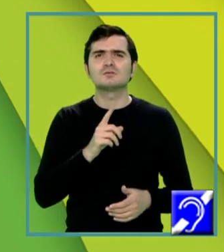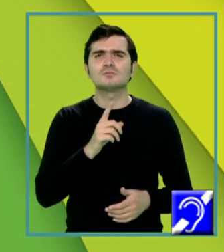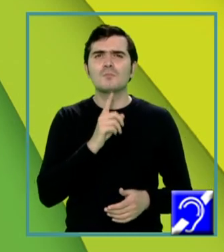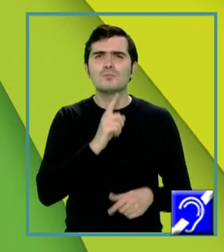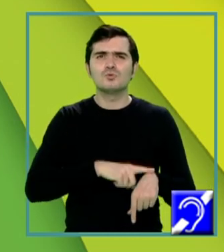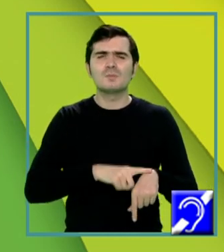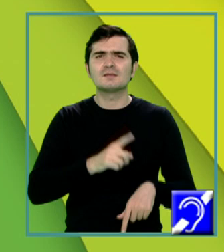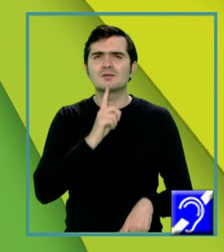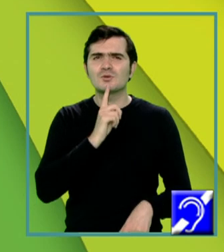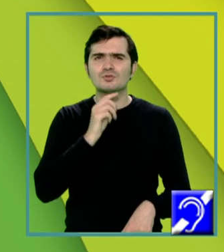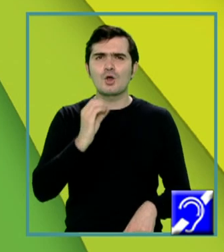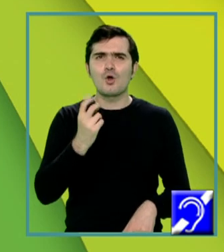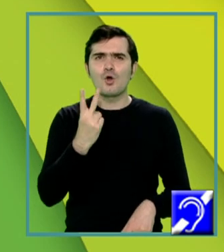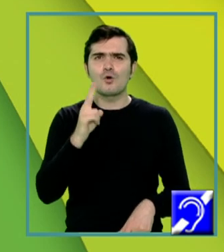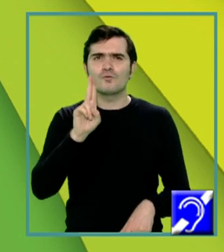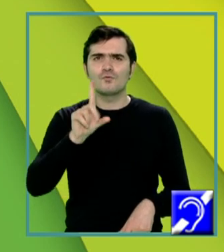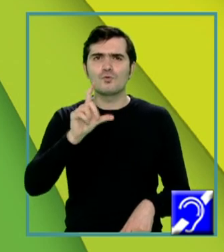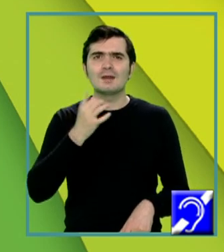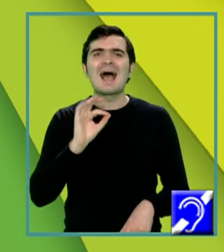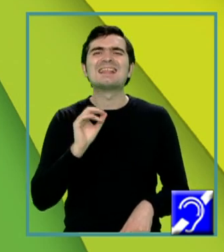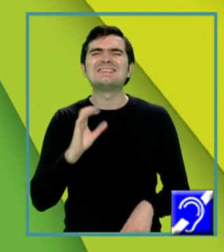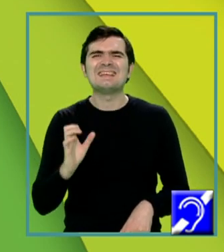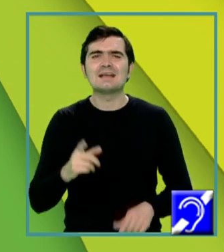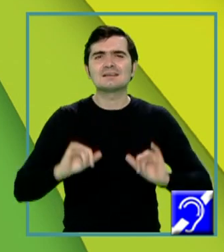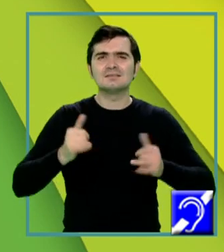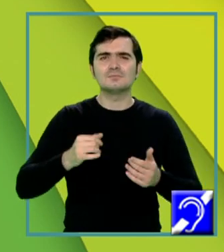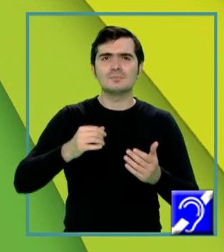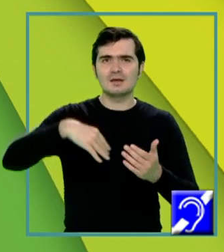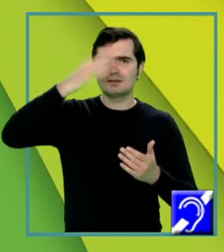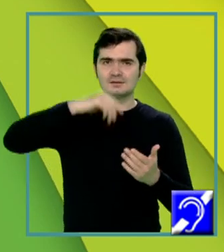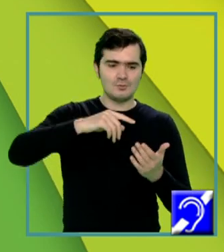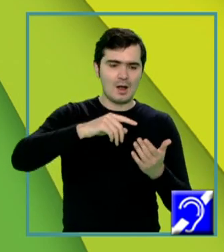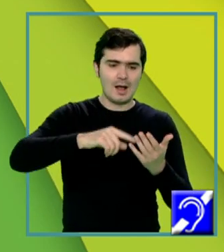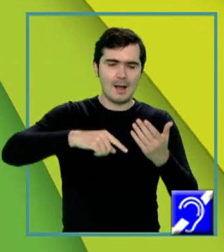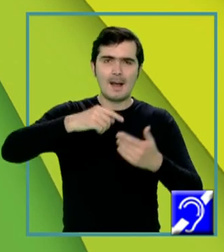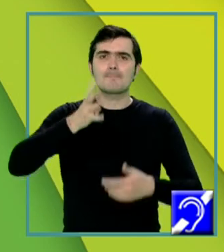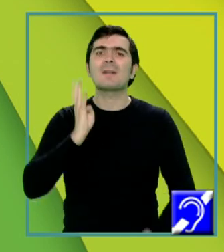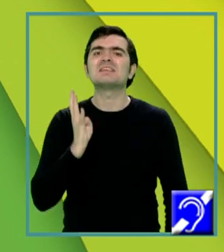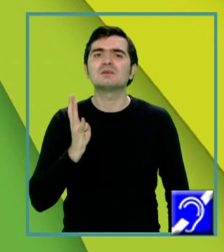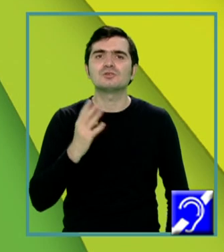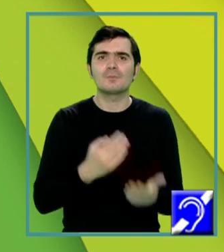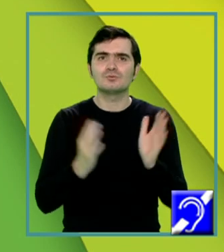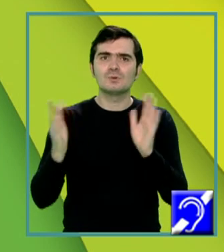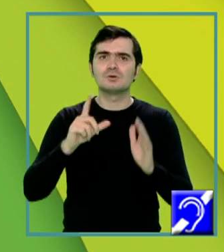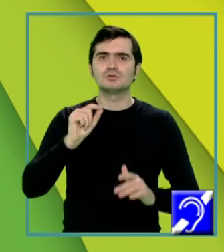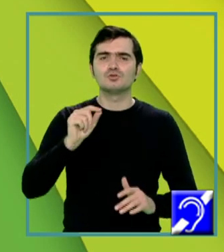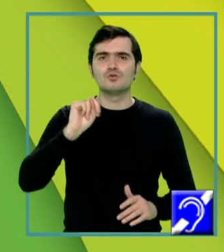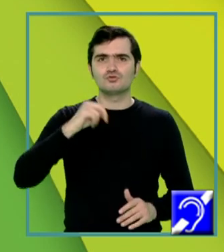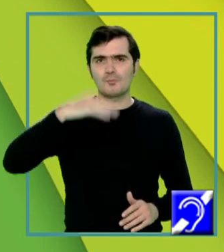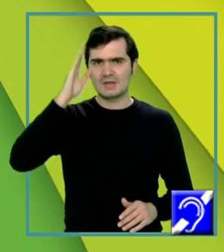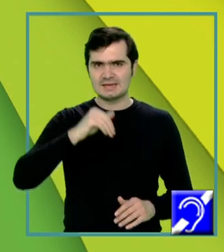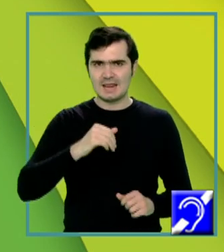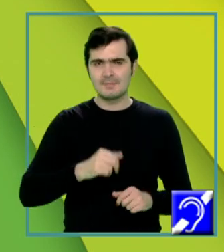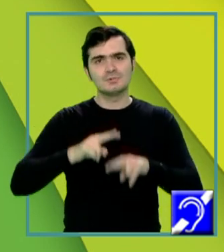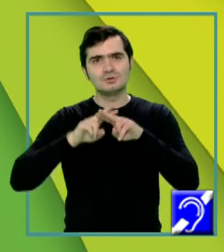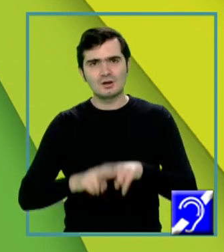ovulație și se întâmplă, după cum vedem, în ziua a 14-a, pe acest ciclu de 28 de zile. Să rămânem tot